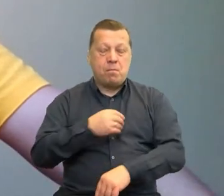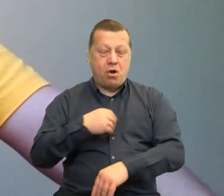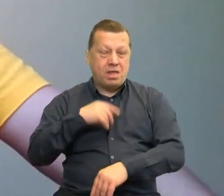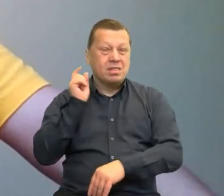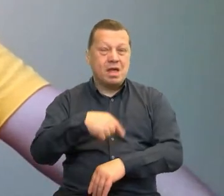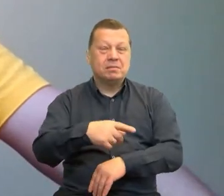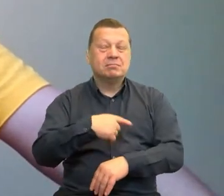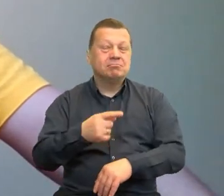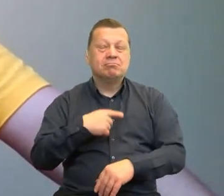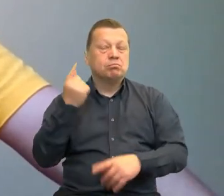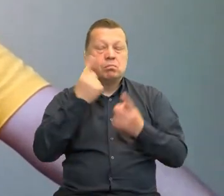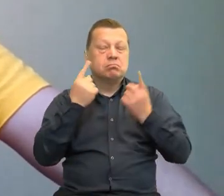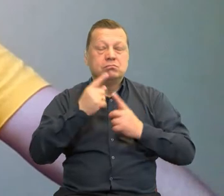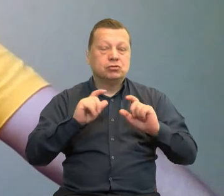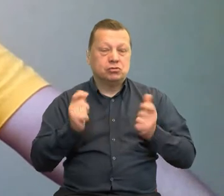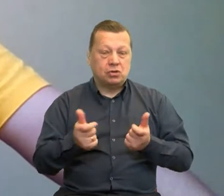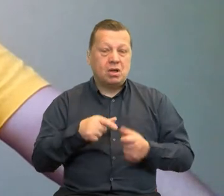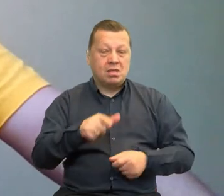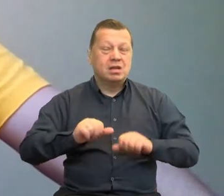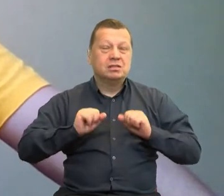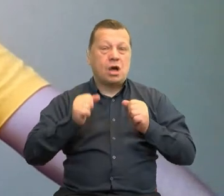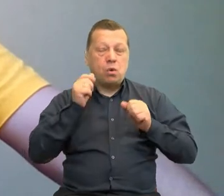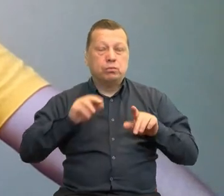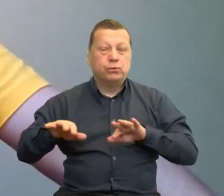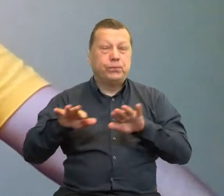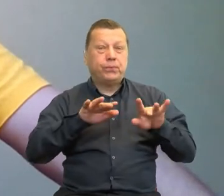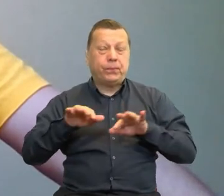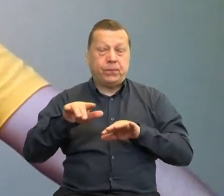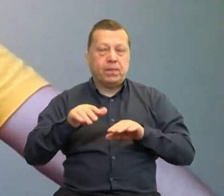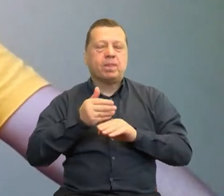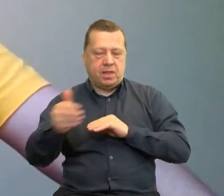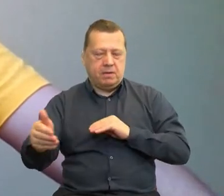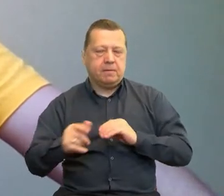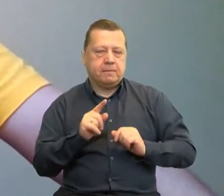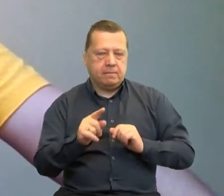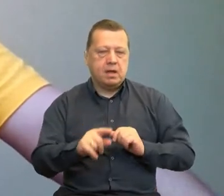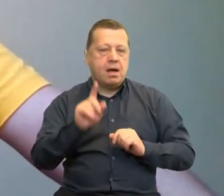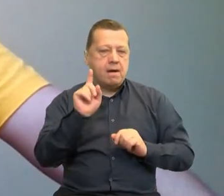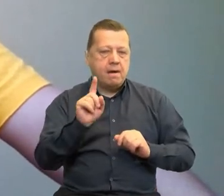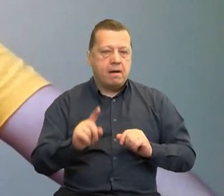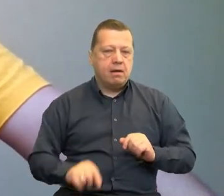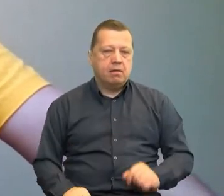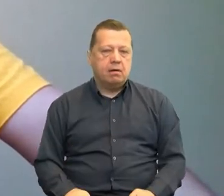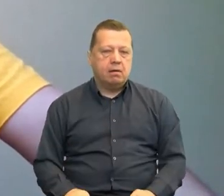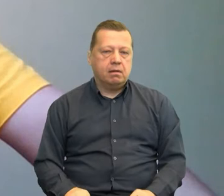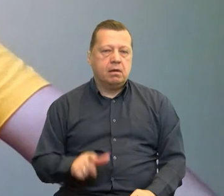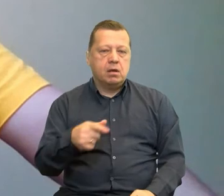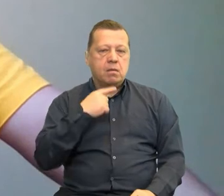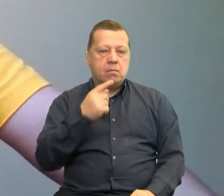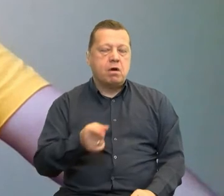mamy pomysł na kontynuowanie tych działań pszczelich, ale też kontynuowanie ich w formie nasadzania alej